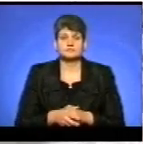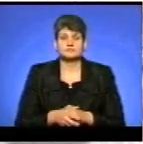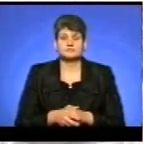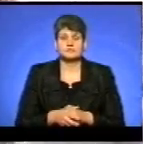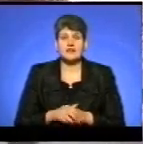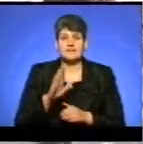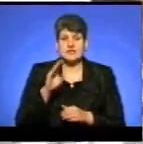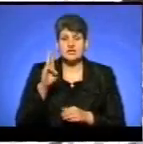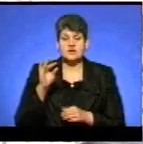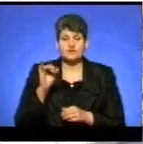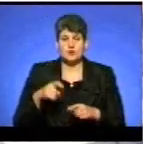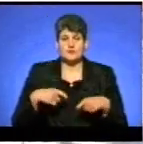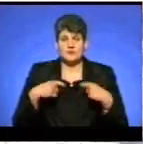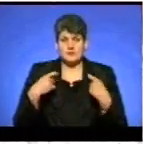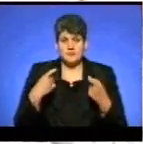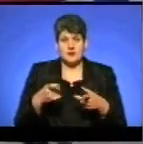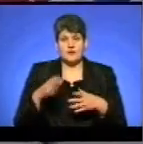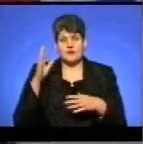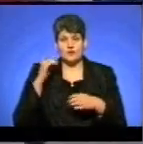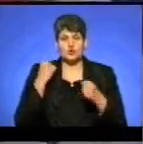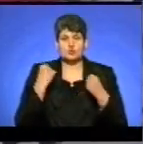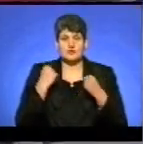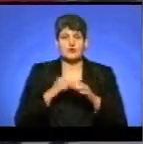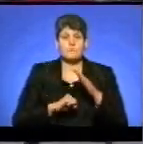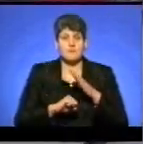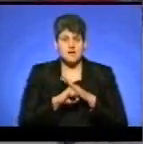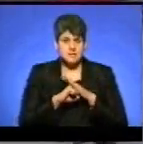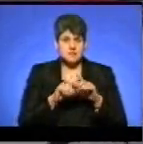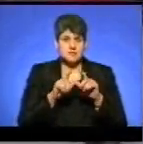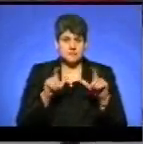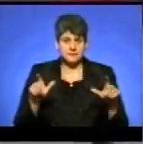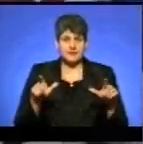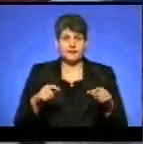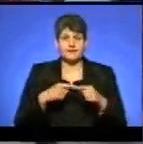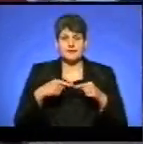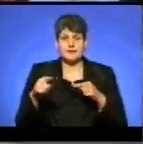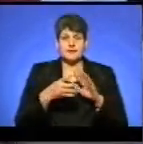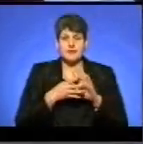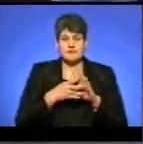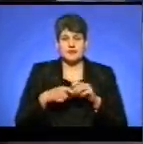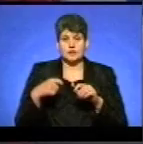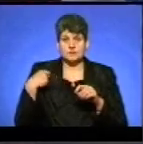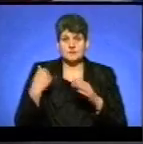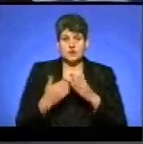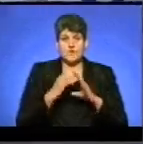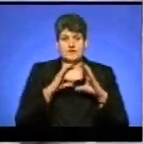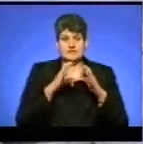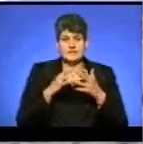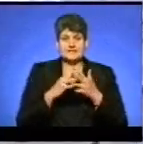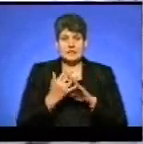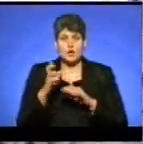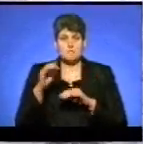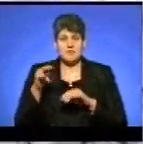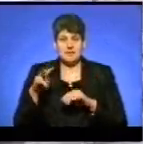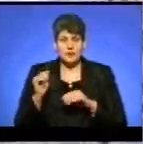Василь Шовчук вибігає від водно-спортивної бази. Дистанція у 9 кілометрів пролягає через мікрорайоновий світ. Село Біла,